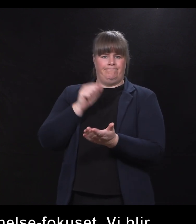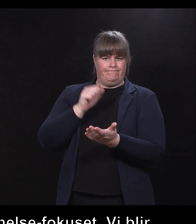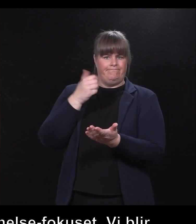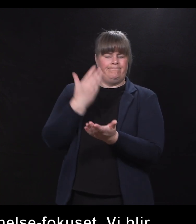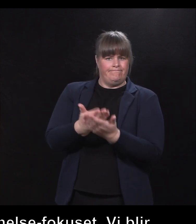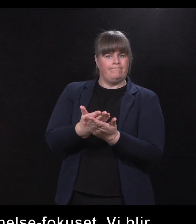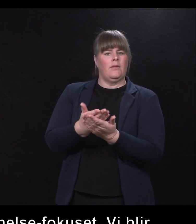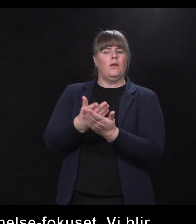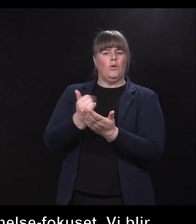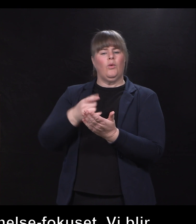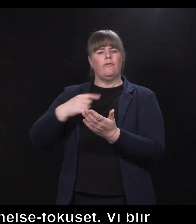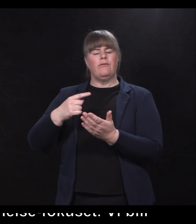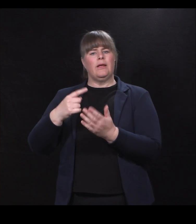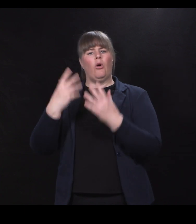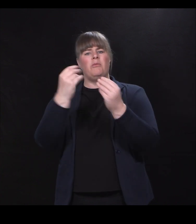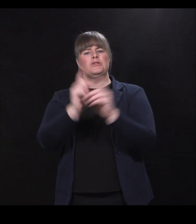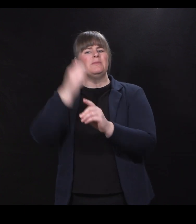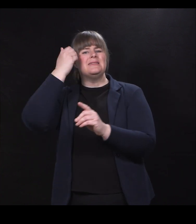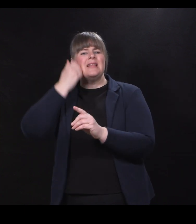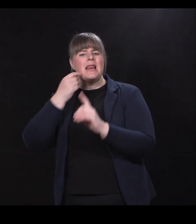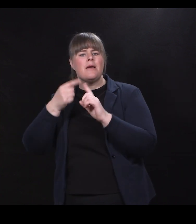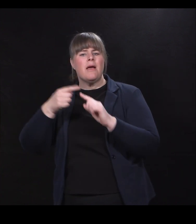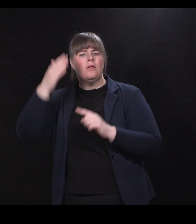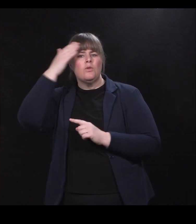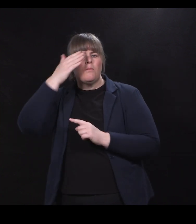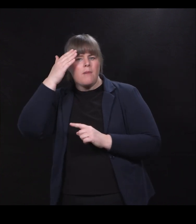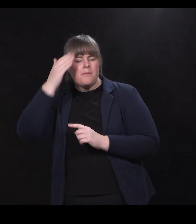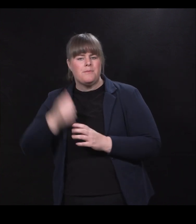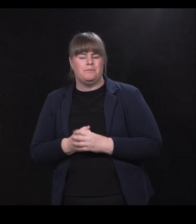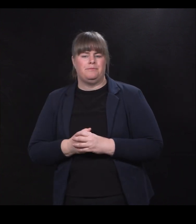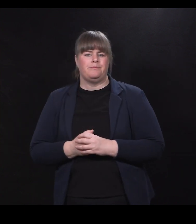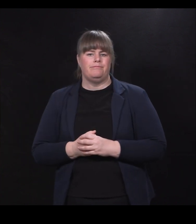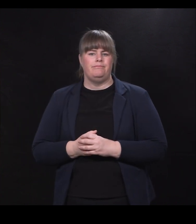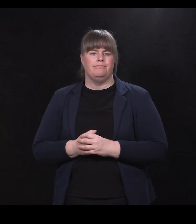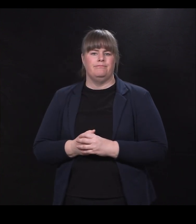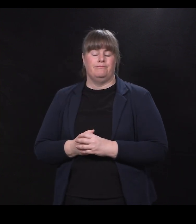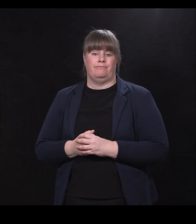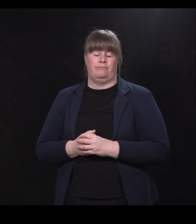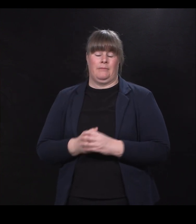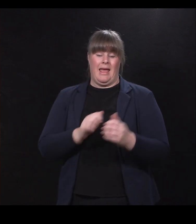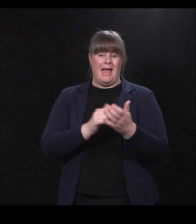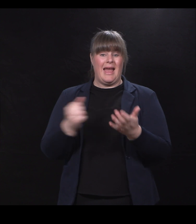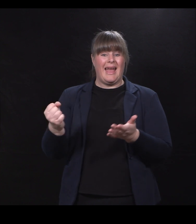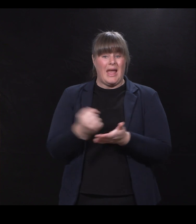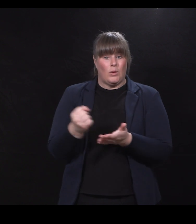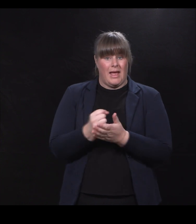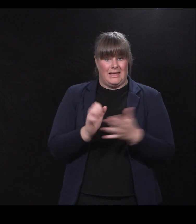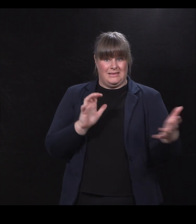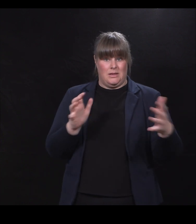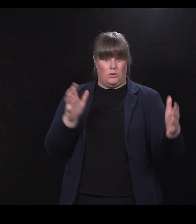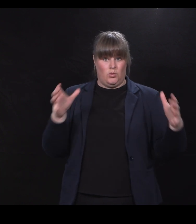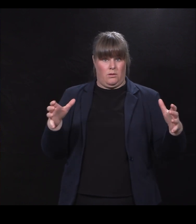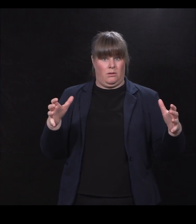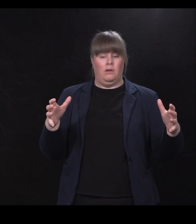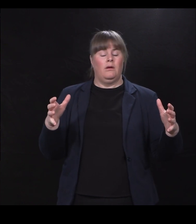men dumme. Når vi går i rekrutteringsøyemed, så skal ofte arbeidsgiverne